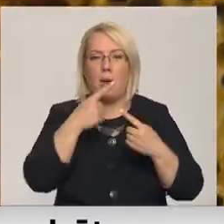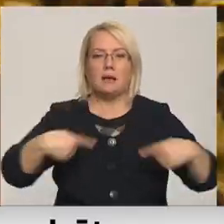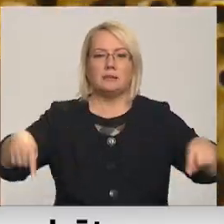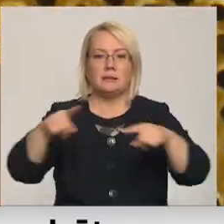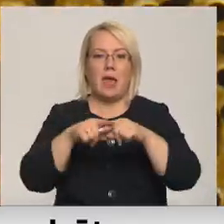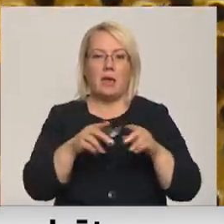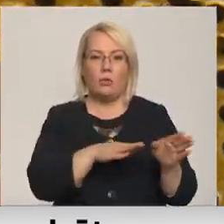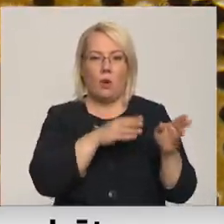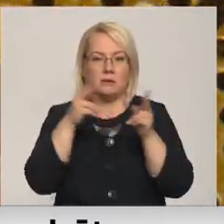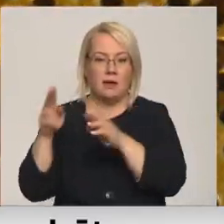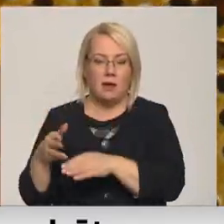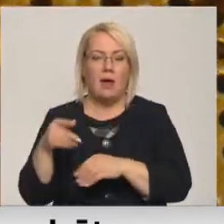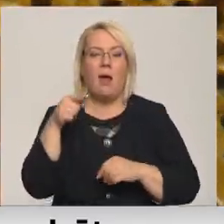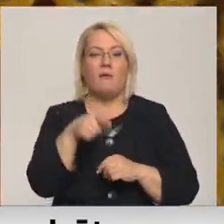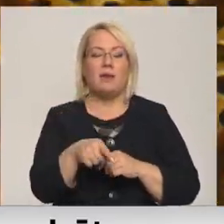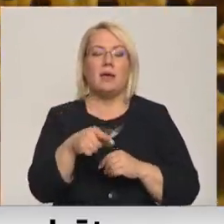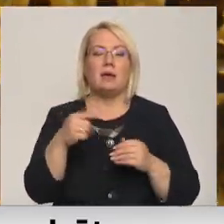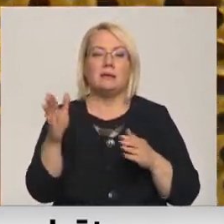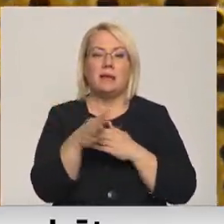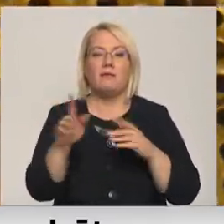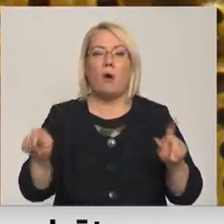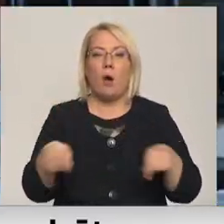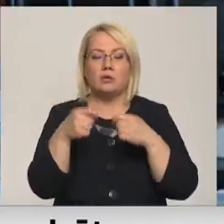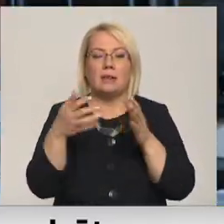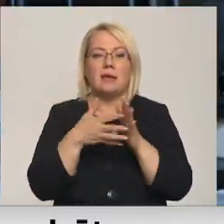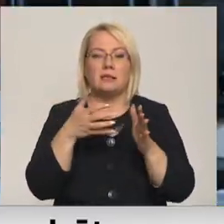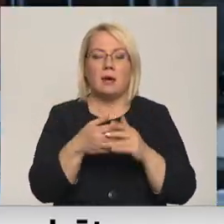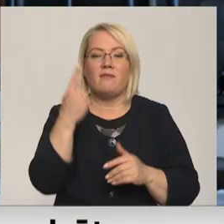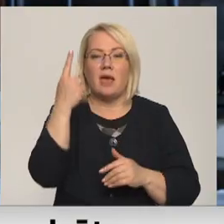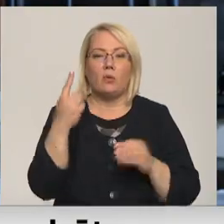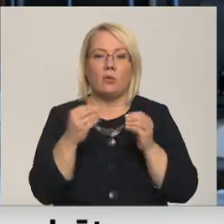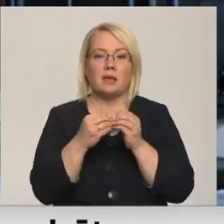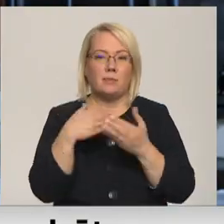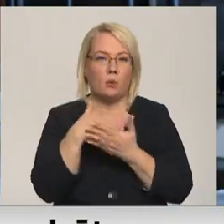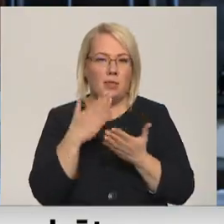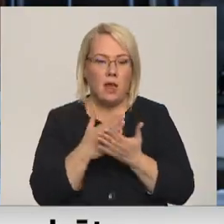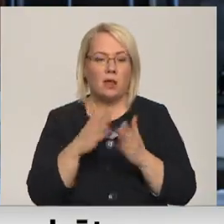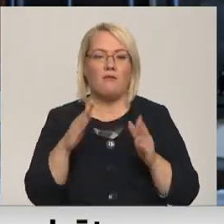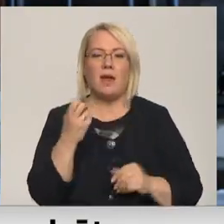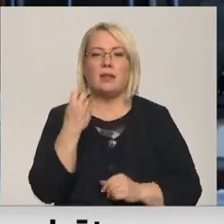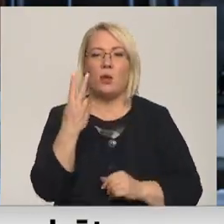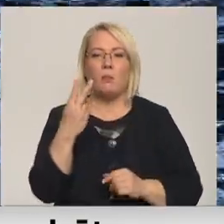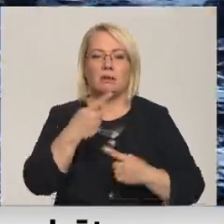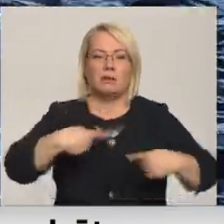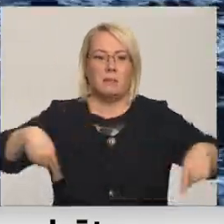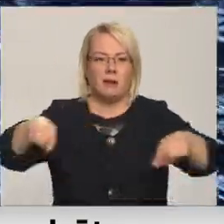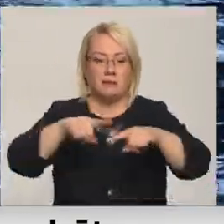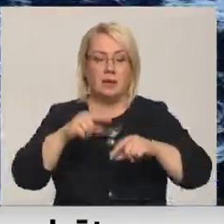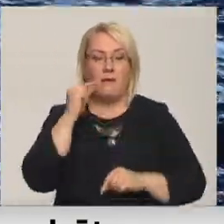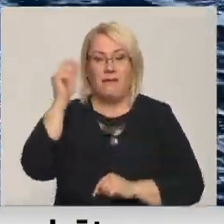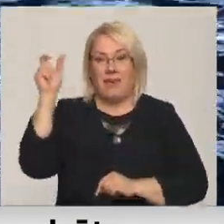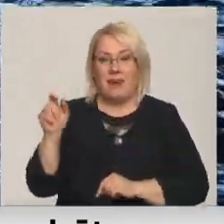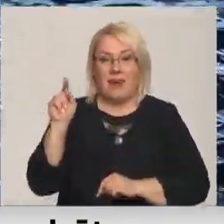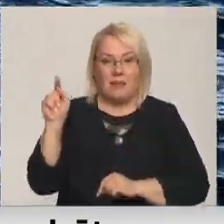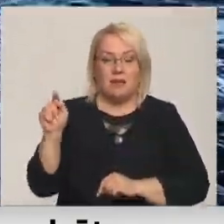iespējīgās teritorijas zivju audzētājs šobrīd izmanto tikai vienu desmito daļu, jeb 12 basēnus. Dzigis Goldmanis